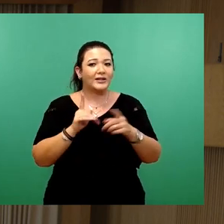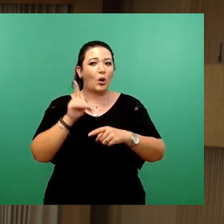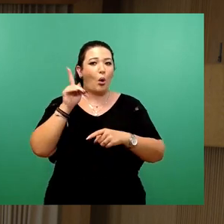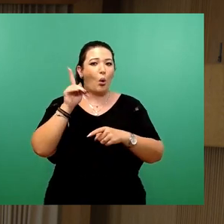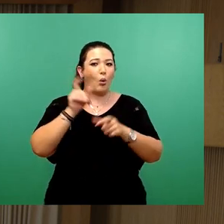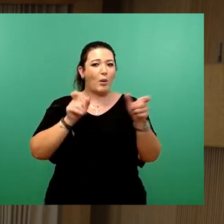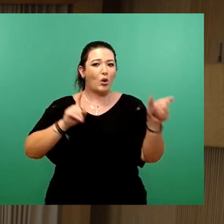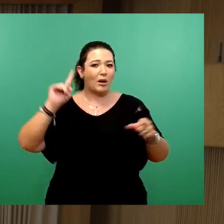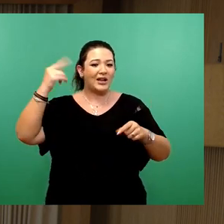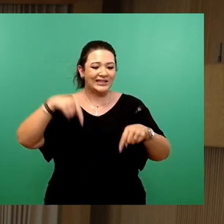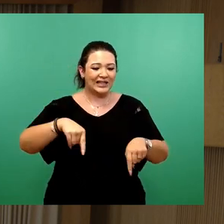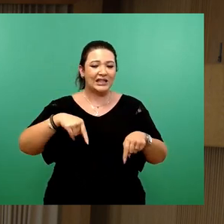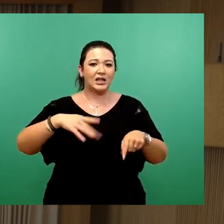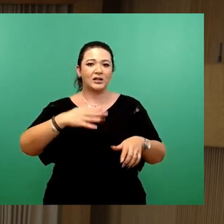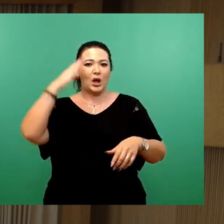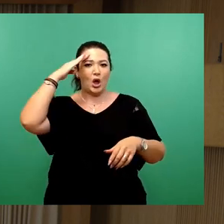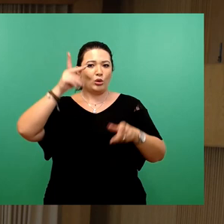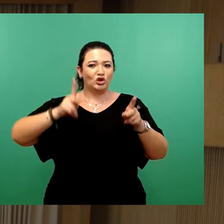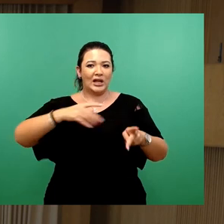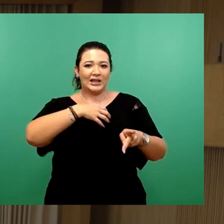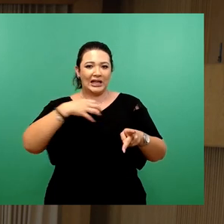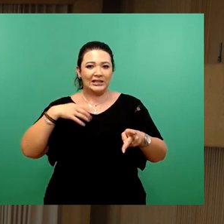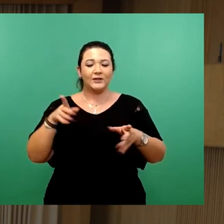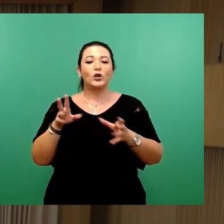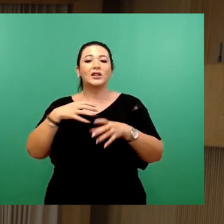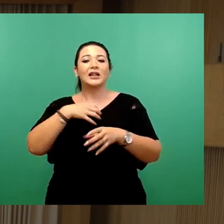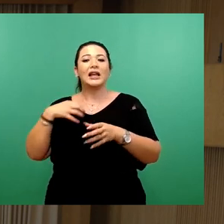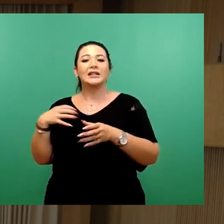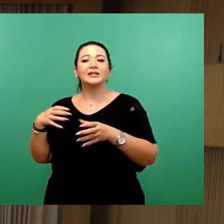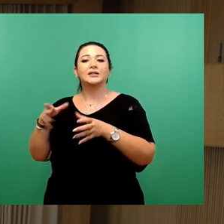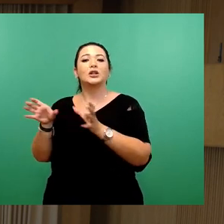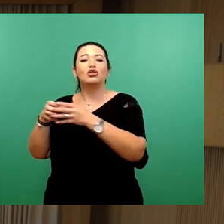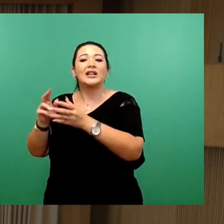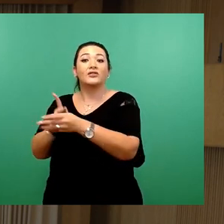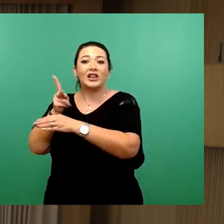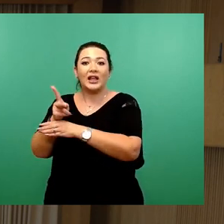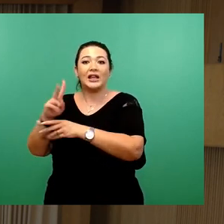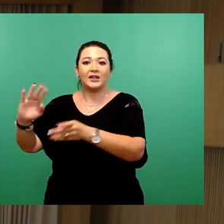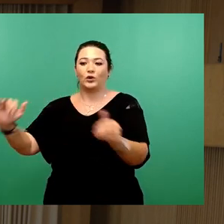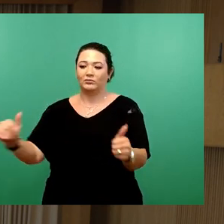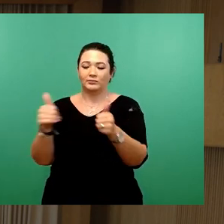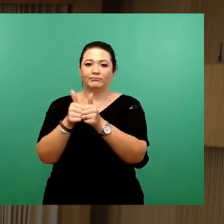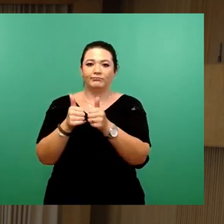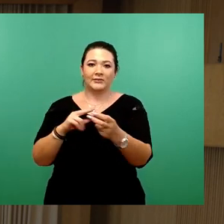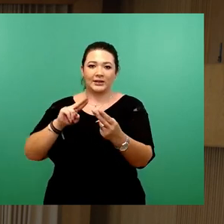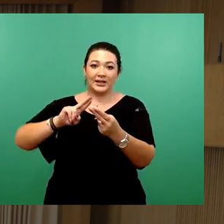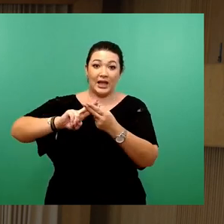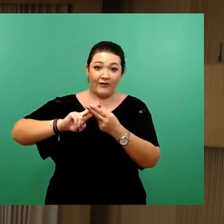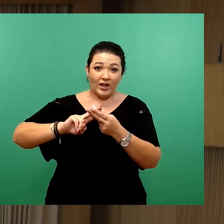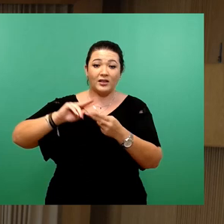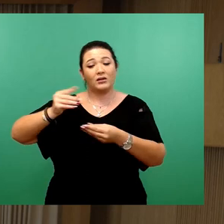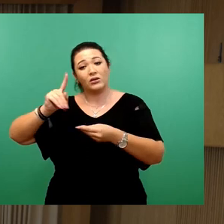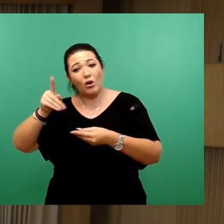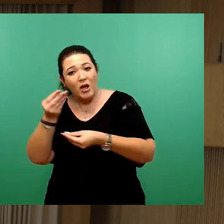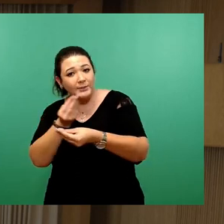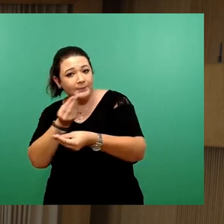Landeshauptstadt Dresden bereit ist, Vertreter des Dresden-Trasts zu empfangen, um über die Zukunft dieses Rosengartens oder einer anderen geeigneten